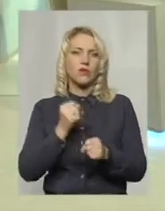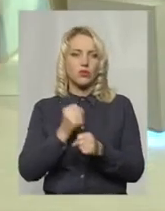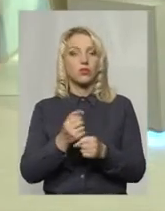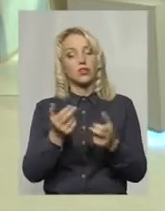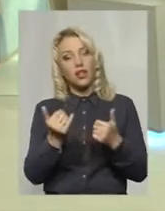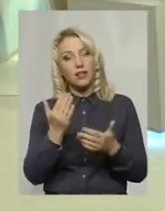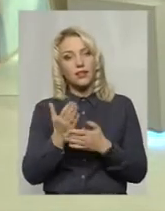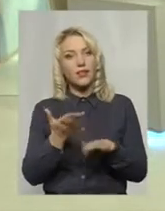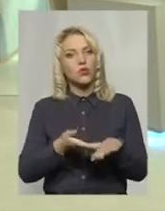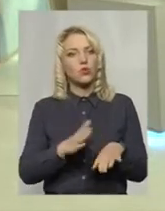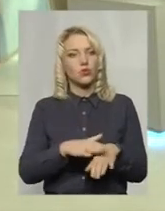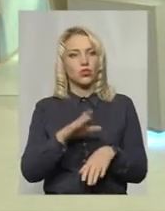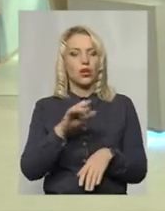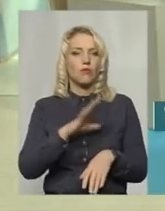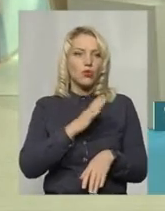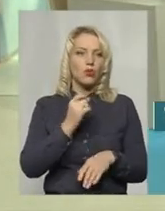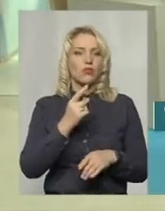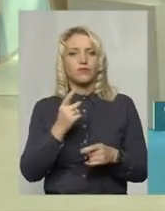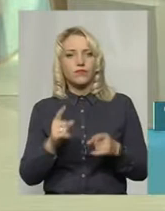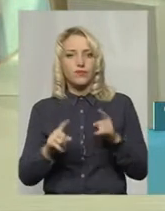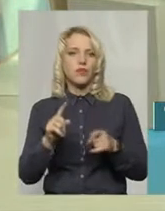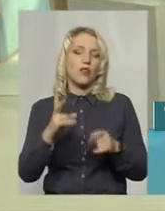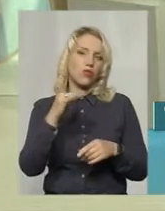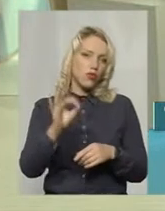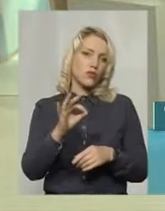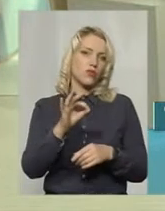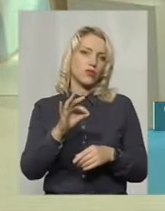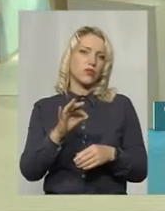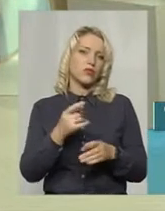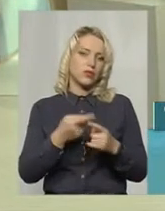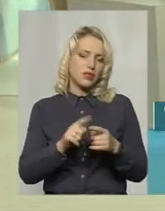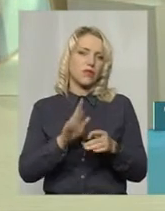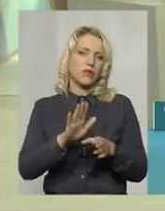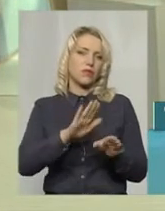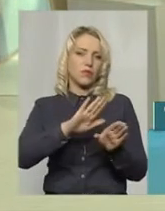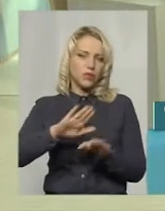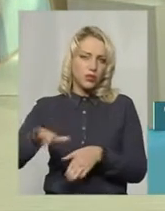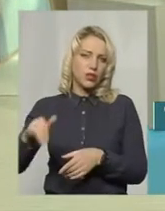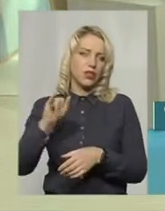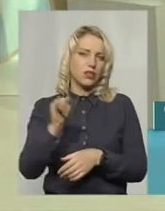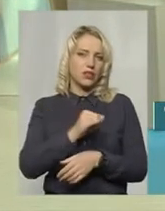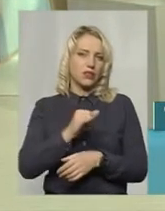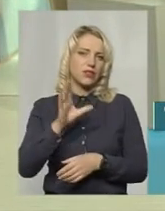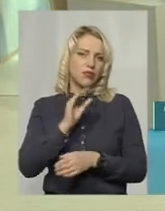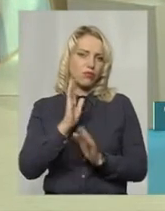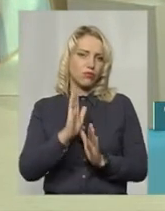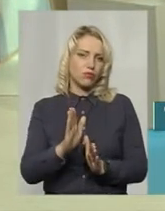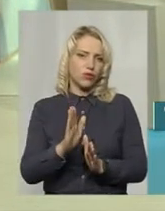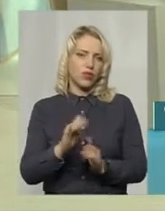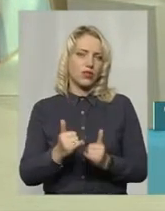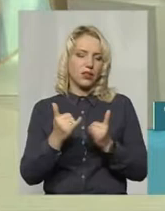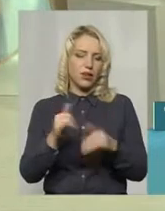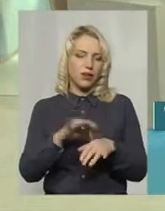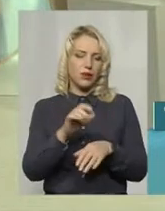Певні труднощі на перших порах виникають, але вони згладяться з часом і все буде для